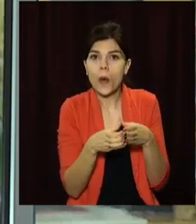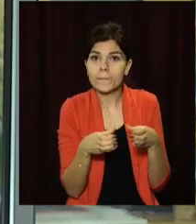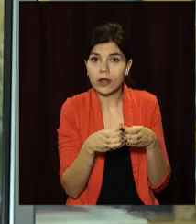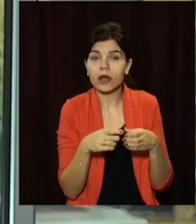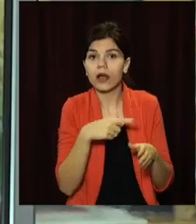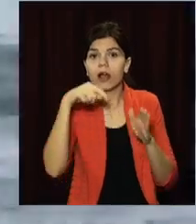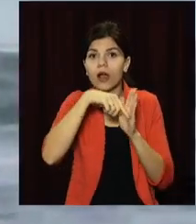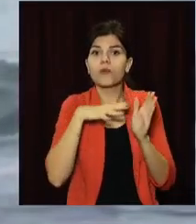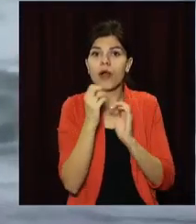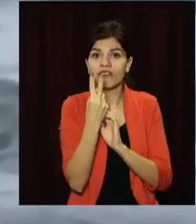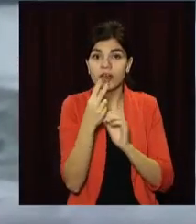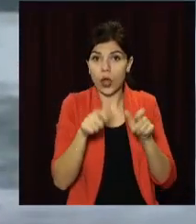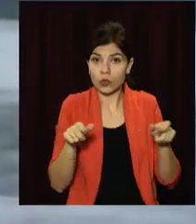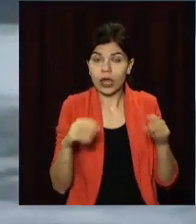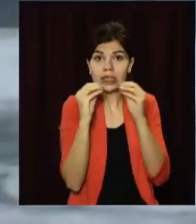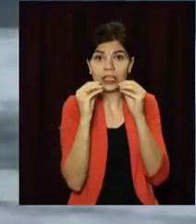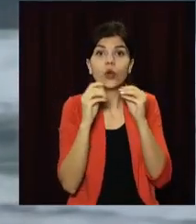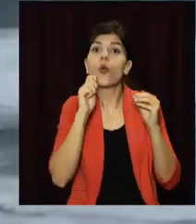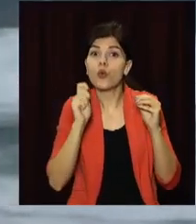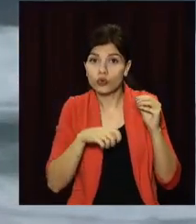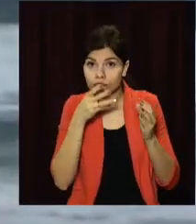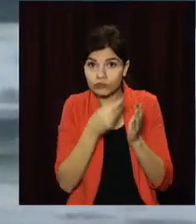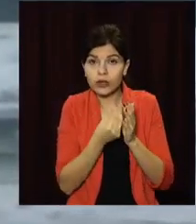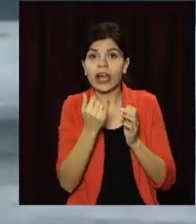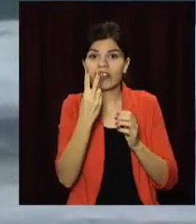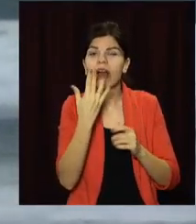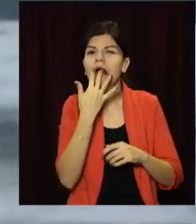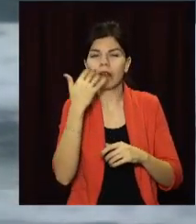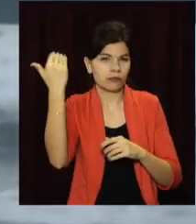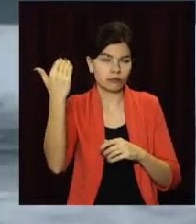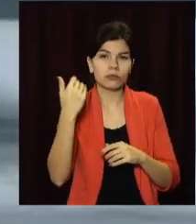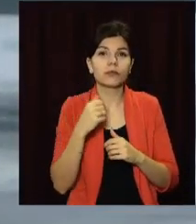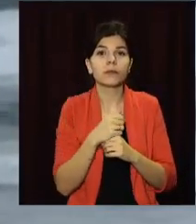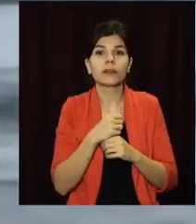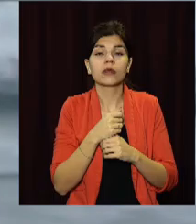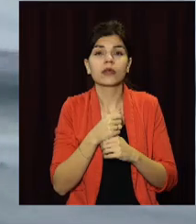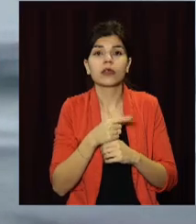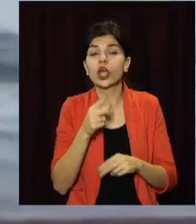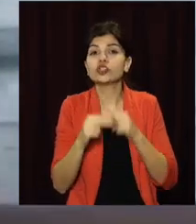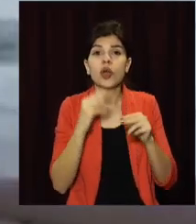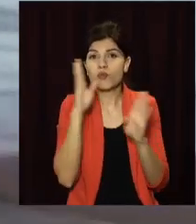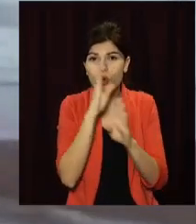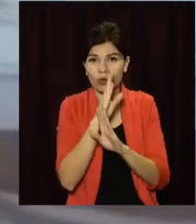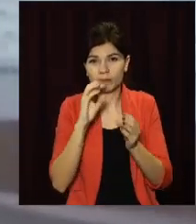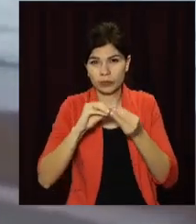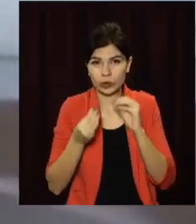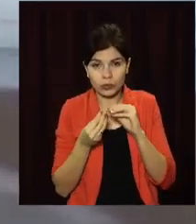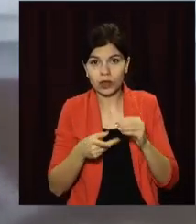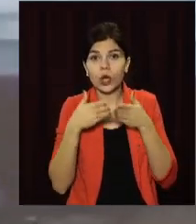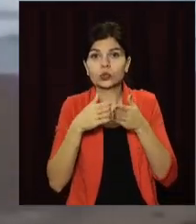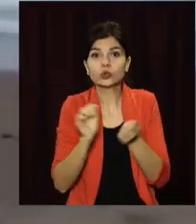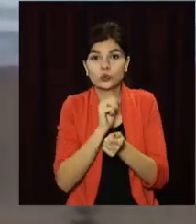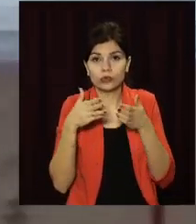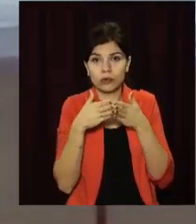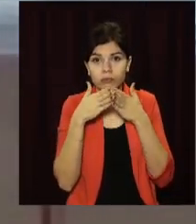борту було 12 людей, 10 українців і 2 іноземці. Через погані погодні умови суховантаж